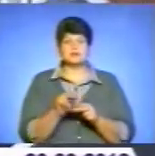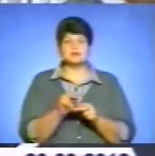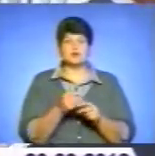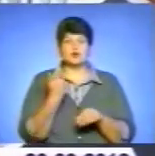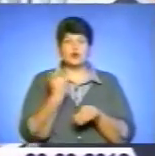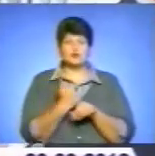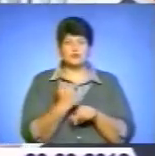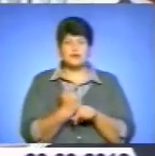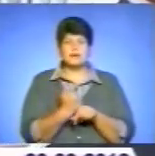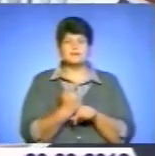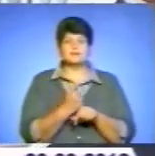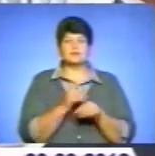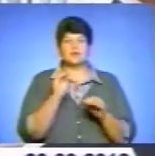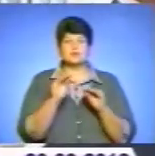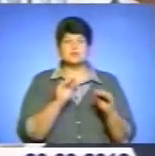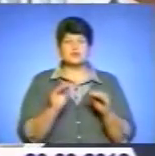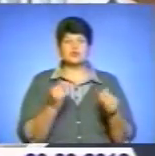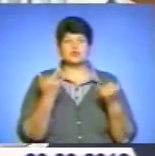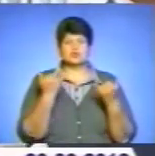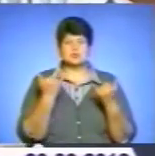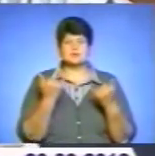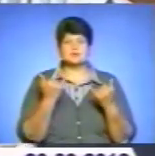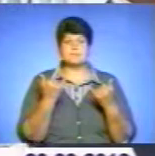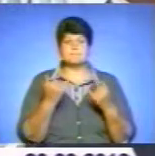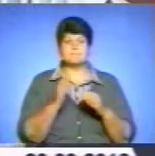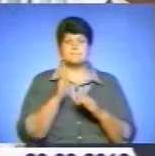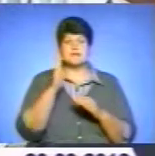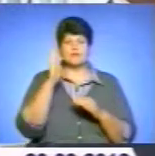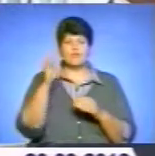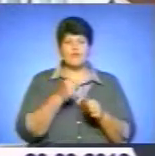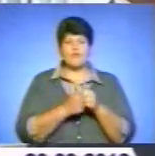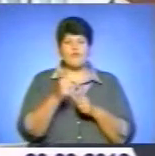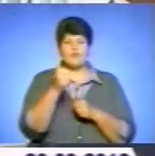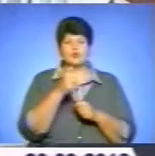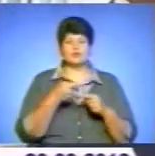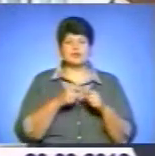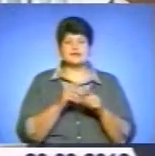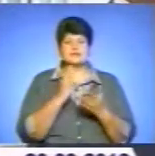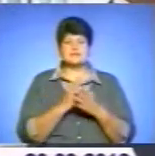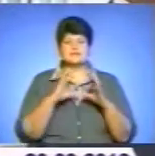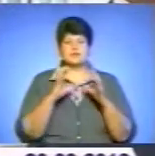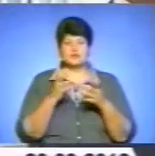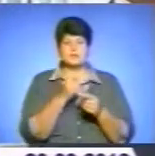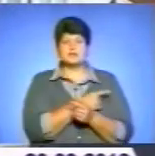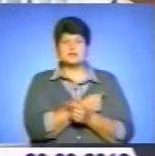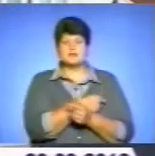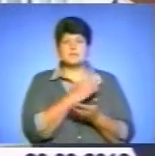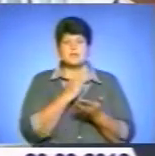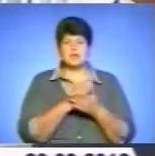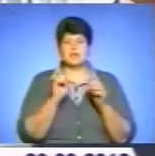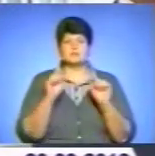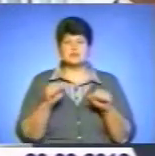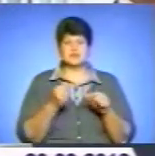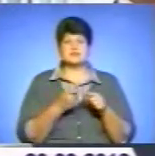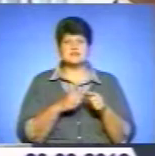лікарня оставляється самою сучасною передовою технікою, яка є в світовій медицині. Ми мали можливість це сьогодні